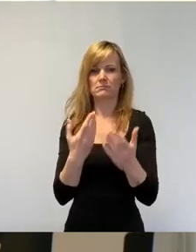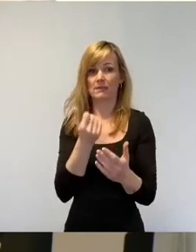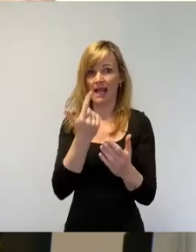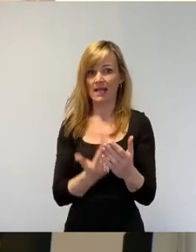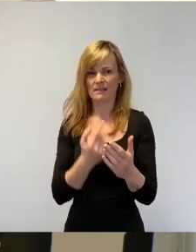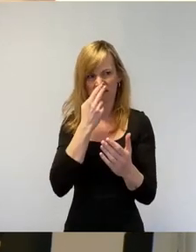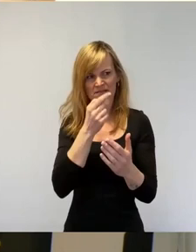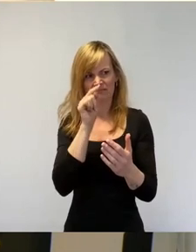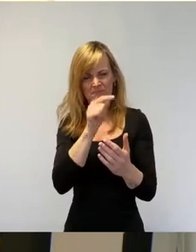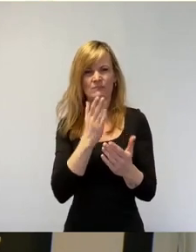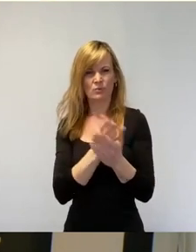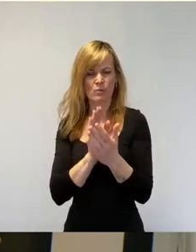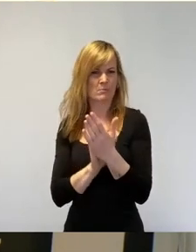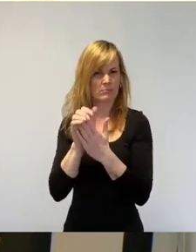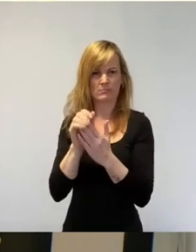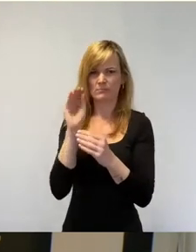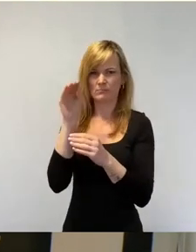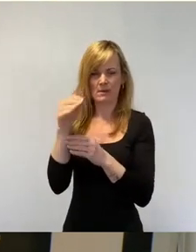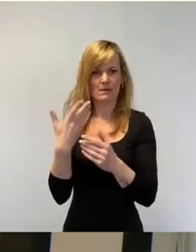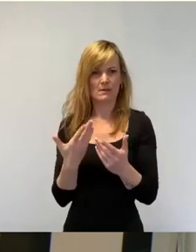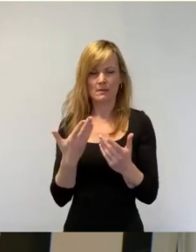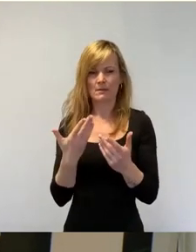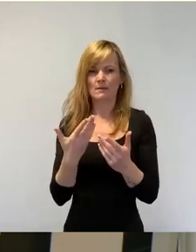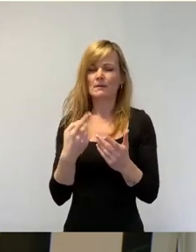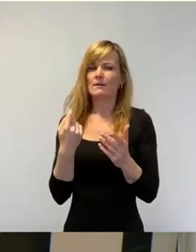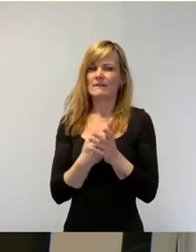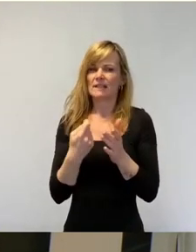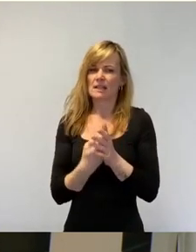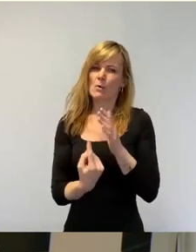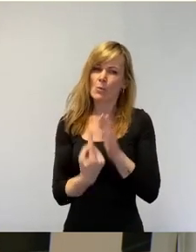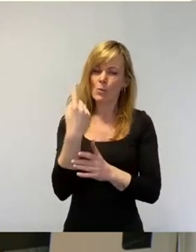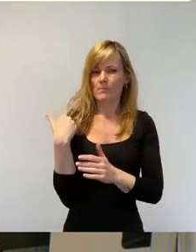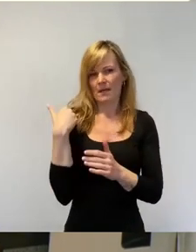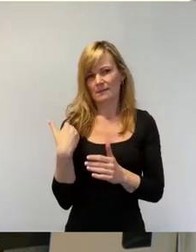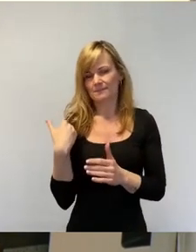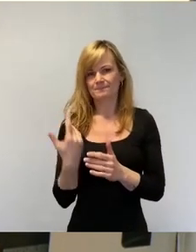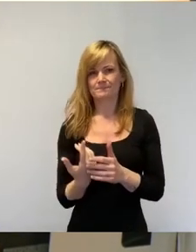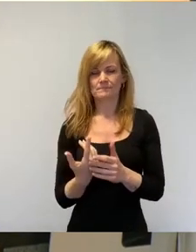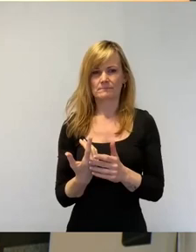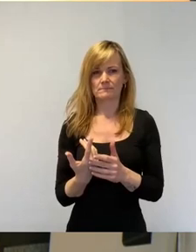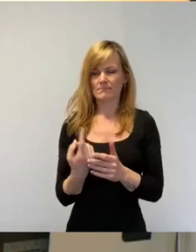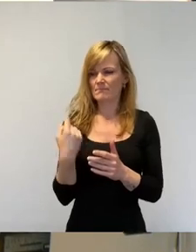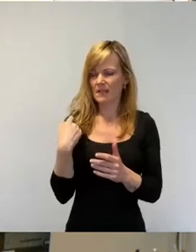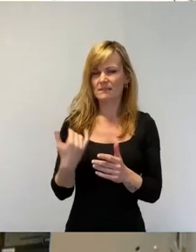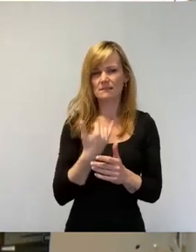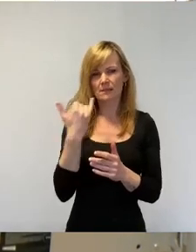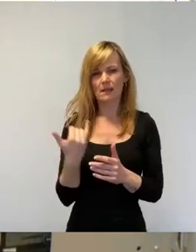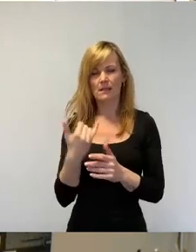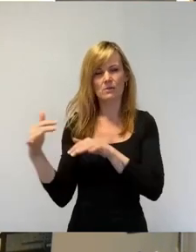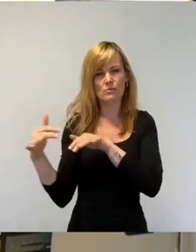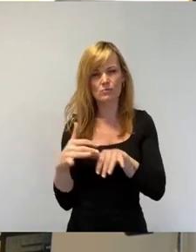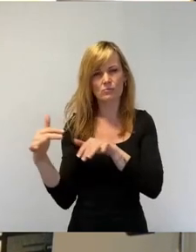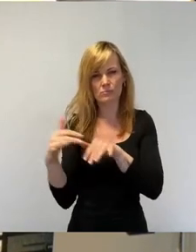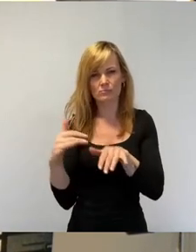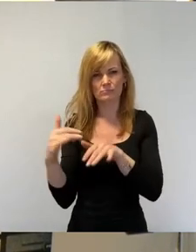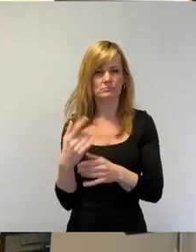Neben der massiven finanziellen Belastung, die durch die ungesteuerte Zuwanderung in den letzten Jahren auf uns darauf